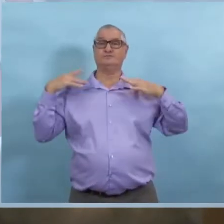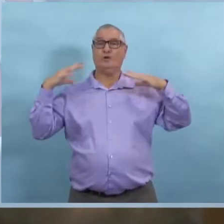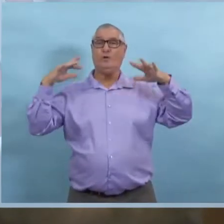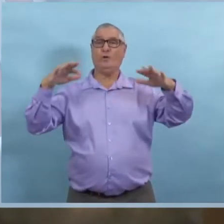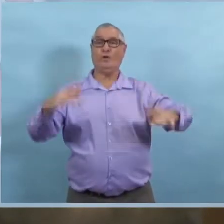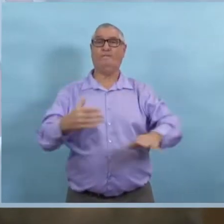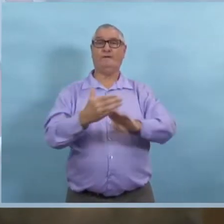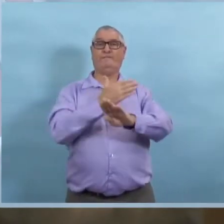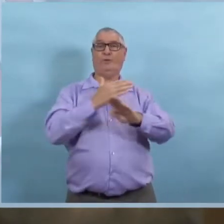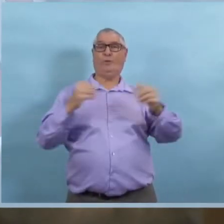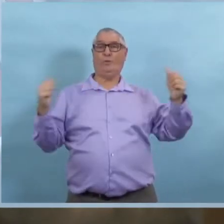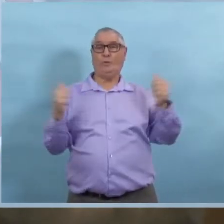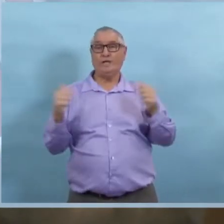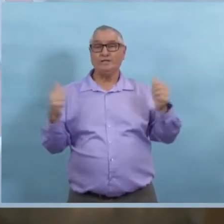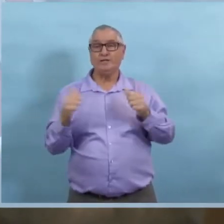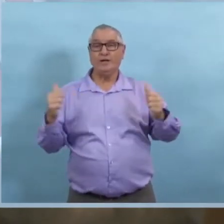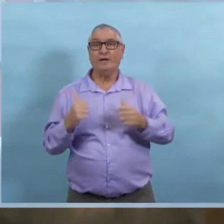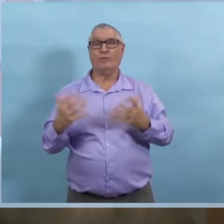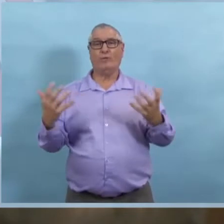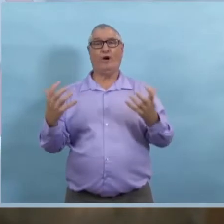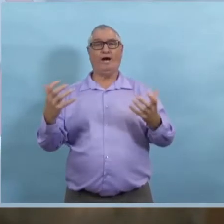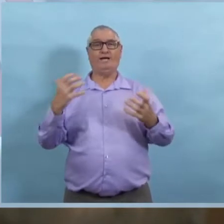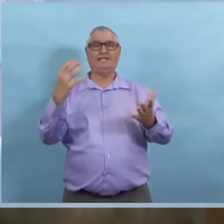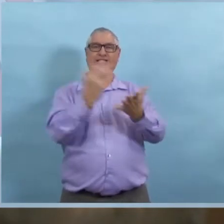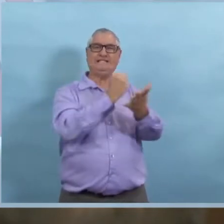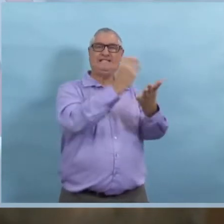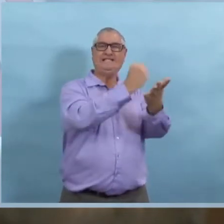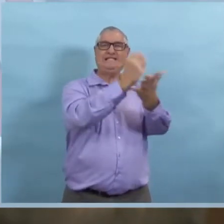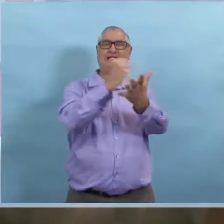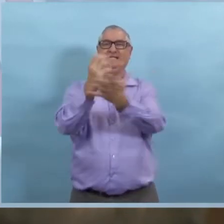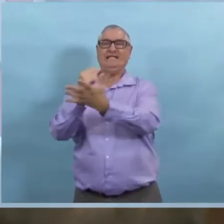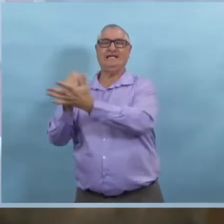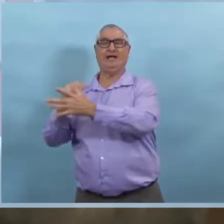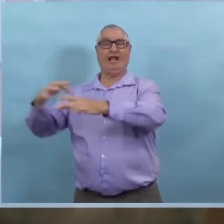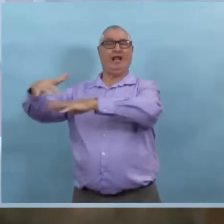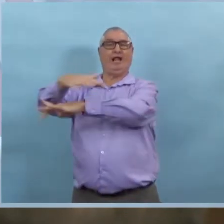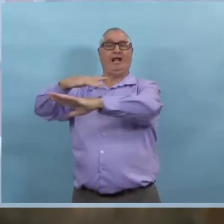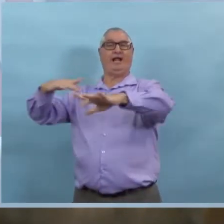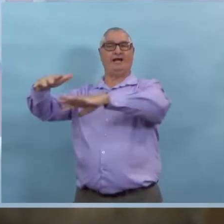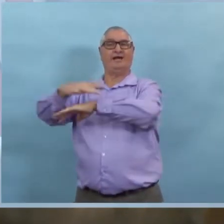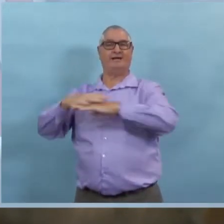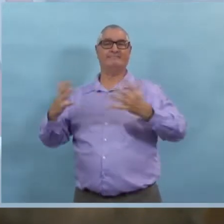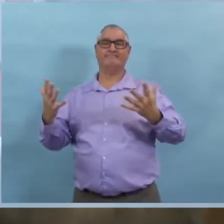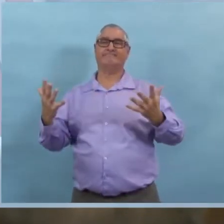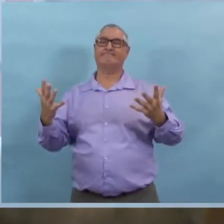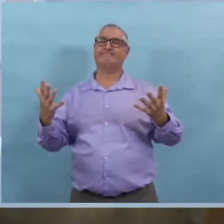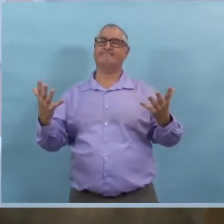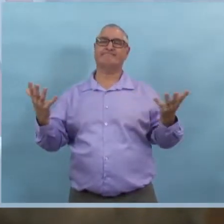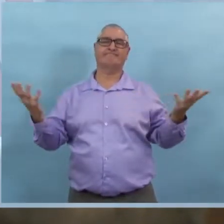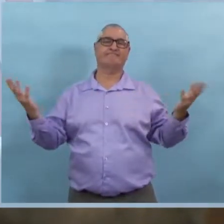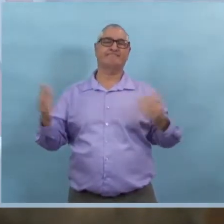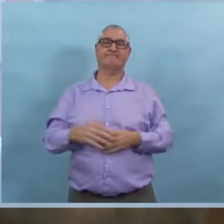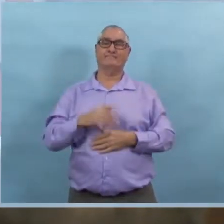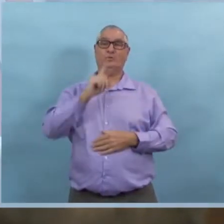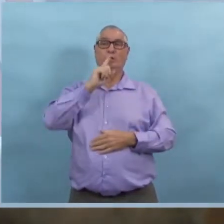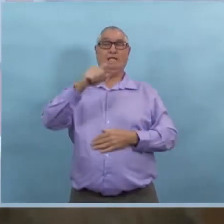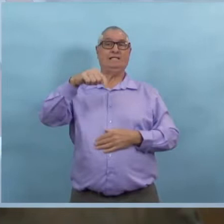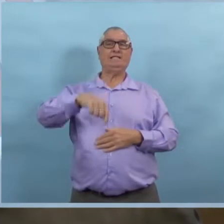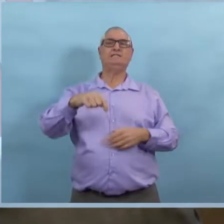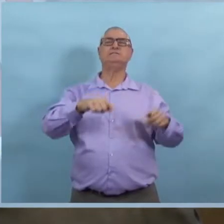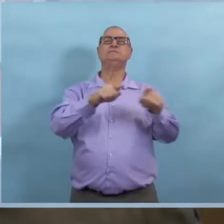Et là, ce qu voient avec le temps qui chante,'est qu'il a un hiver dur et long qui s'en vient. Et ils voient toutes les choses qu'ils n'ont pas pu faire tout cet été.